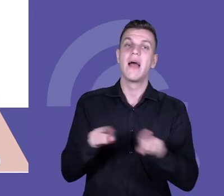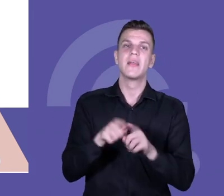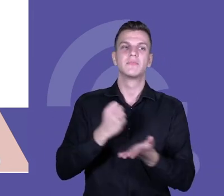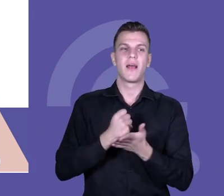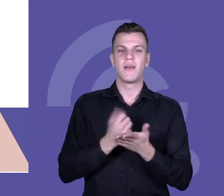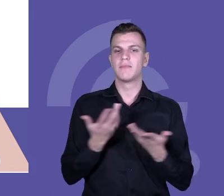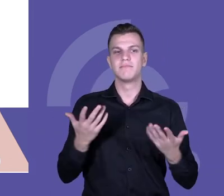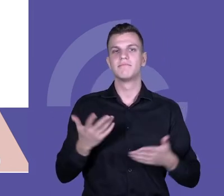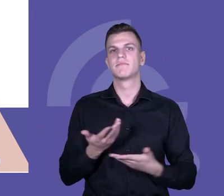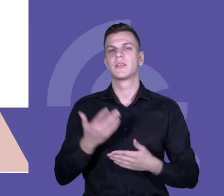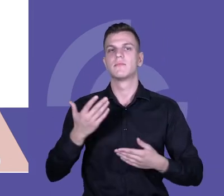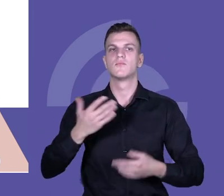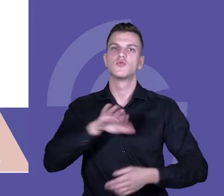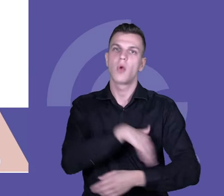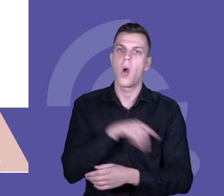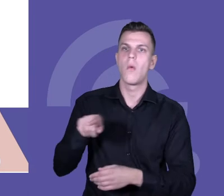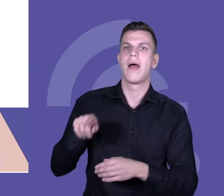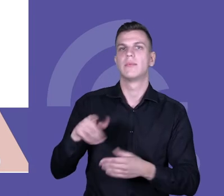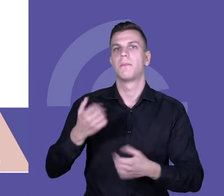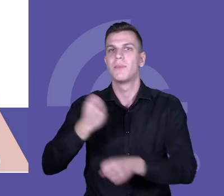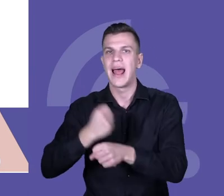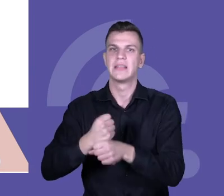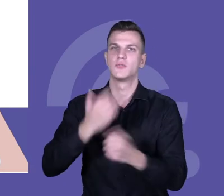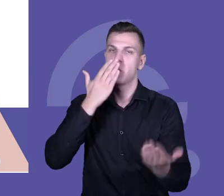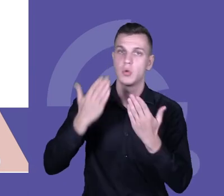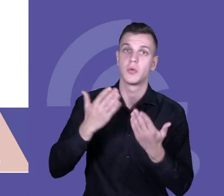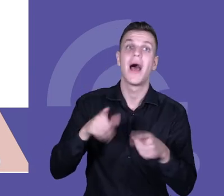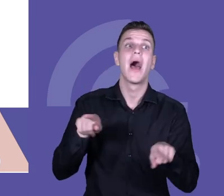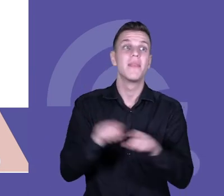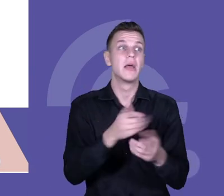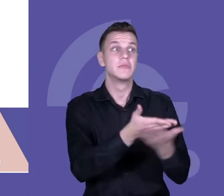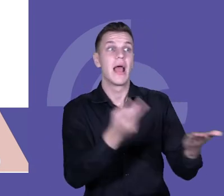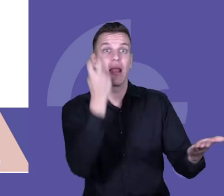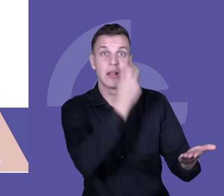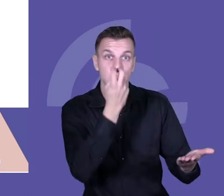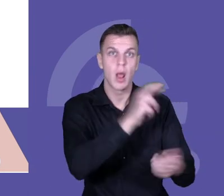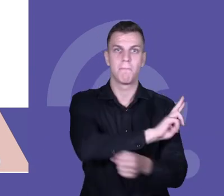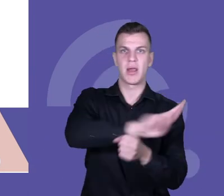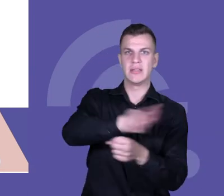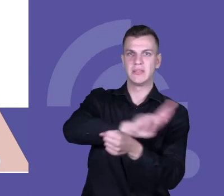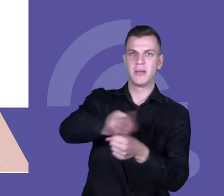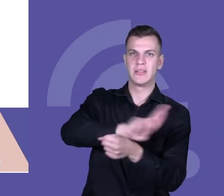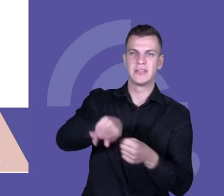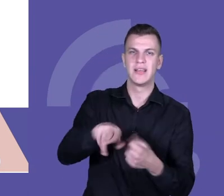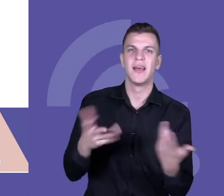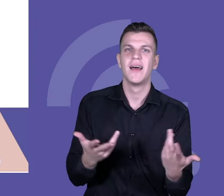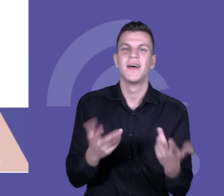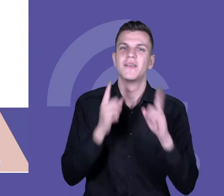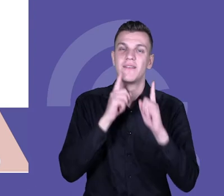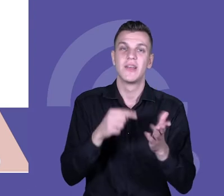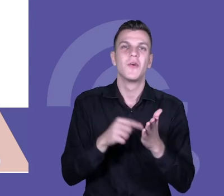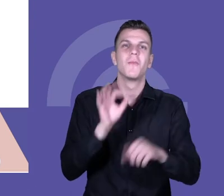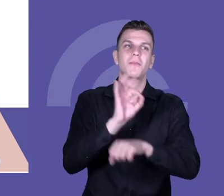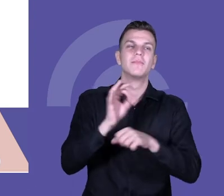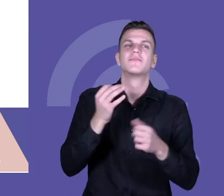pracy samej szkoły. To była też partycypacja interesariuszy. To był bardzo trudny temat do zbadania, bo projekt, przypomnę,